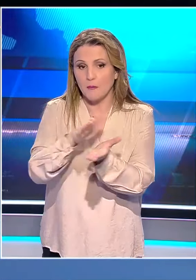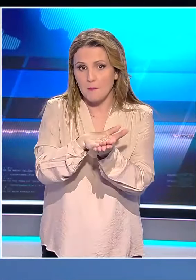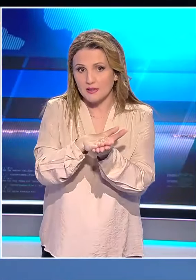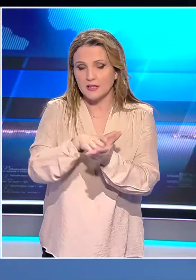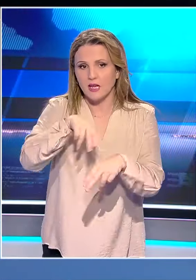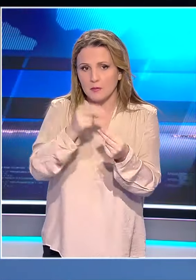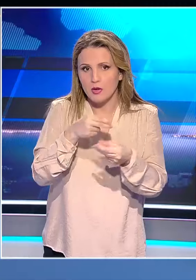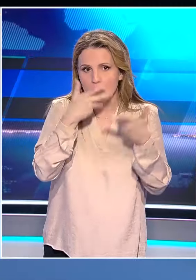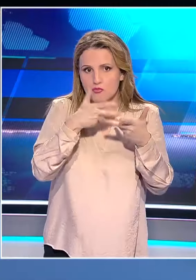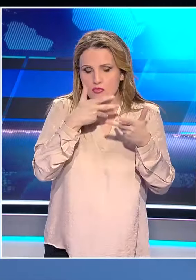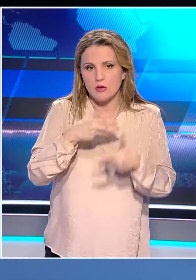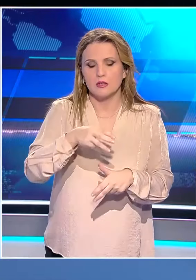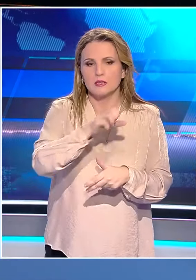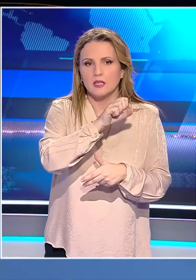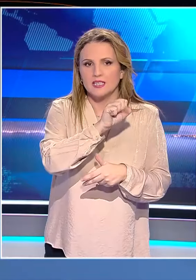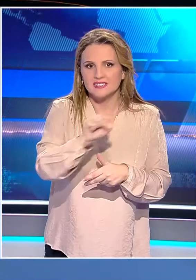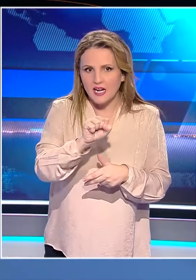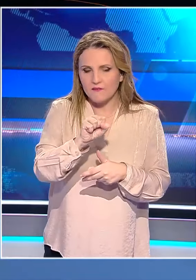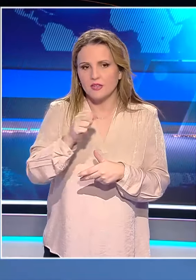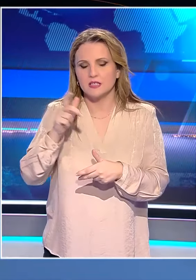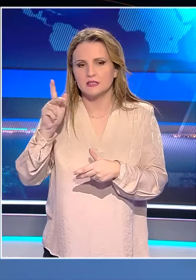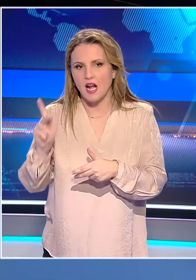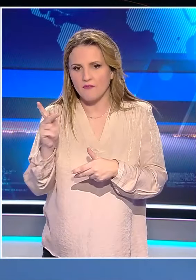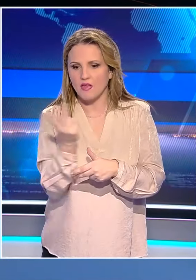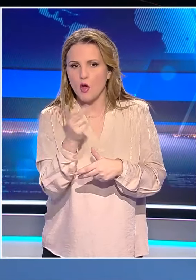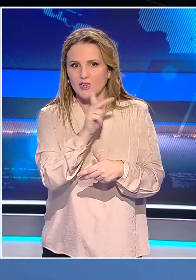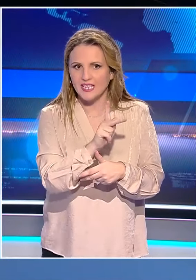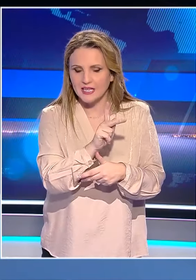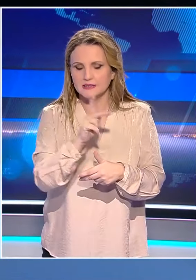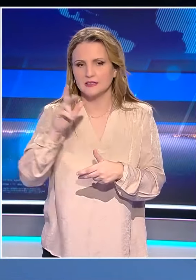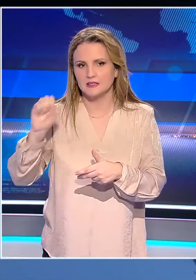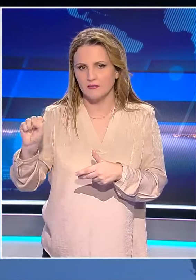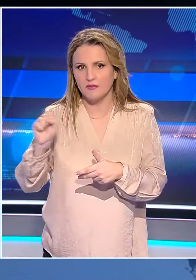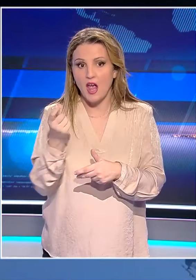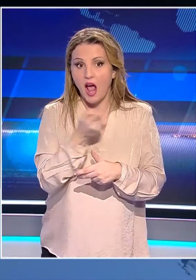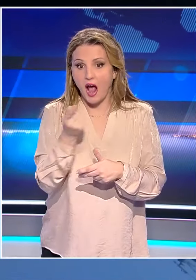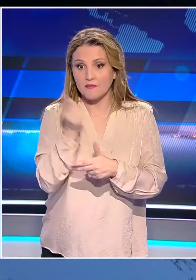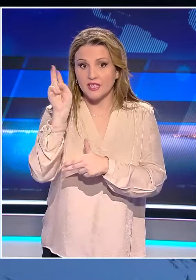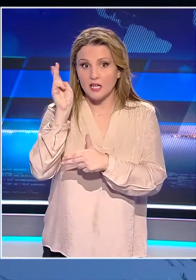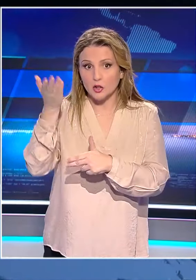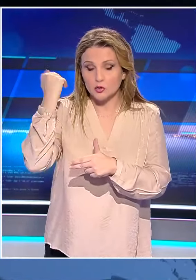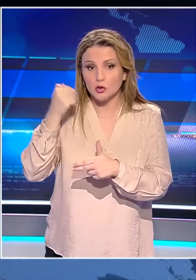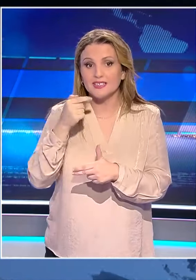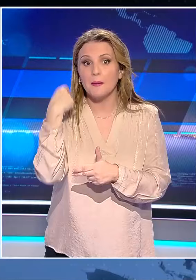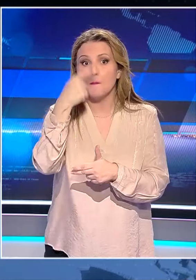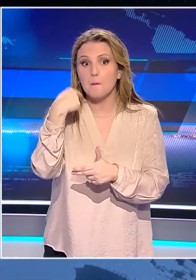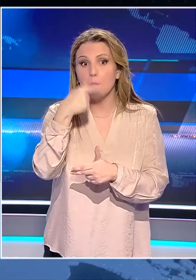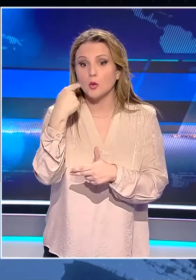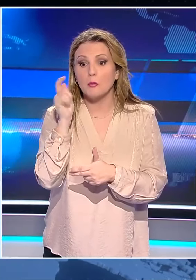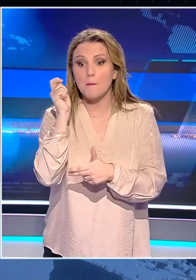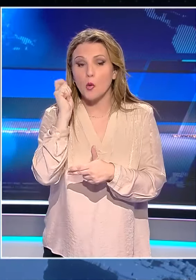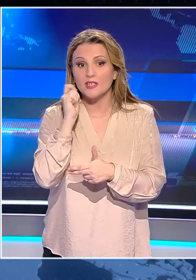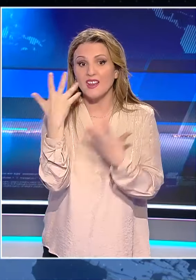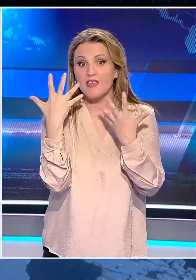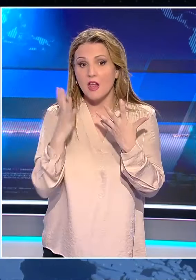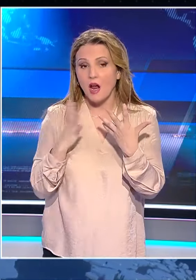Εκατερίνη Κελέση και ο Μάξιμος Σαράφης οι οποίοι με τις καταθέσεις τους είχαν εμπλέξει 10 πολιτικά πρόσωπα γεγονός που παραβιάζει την